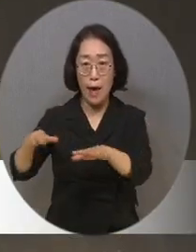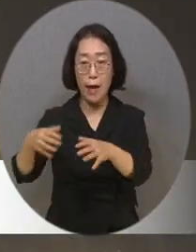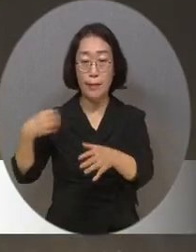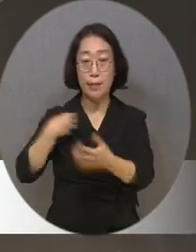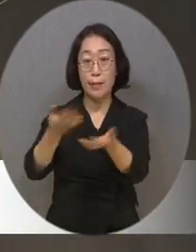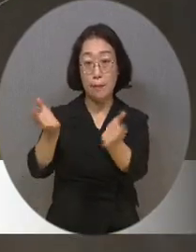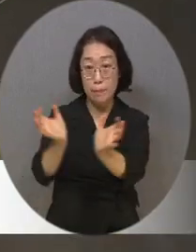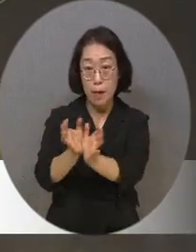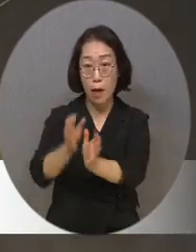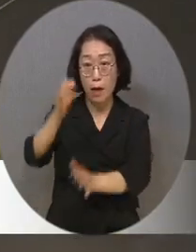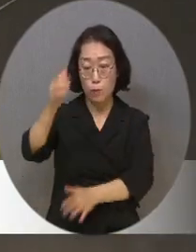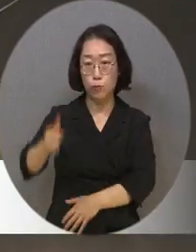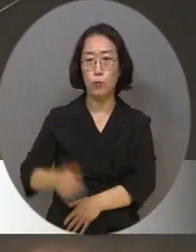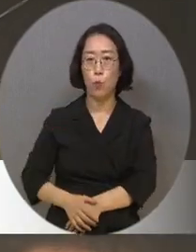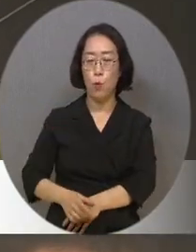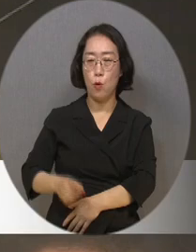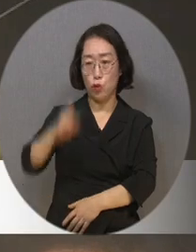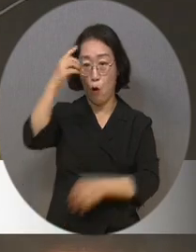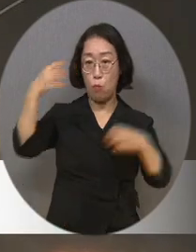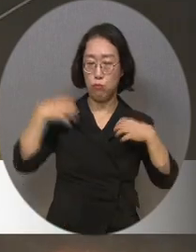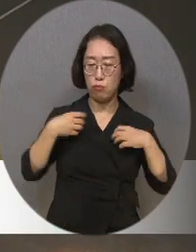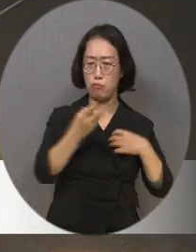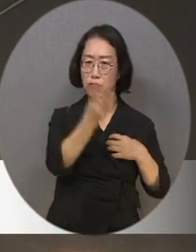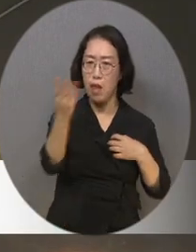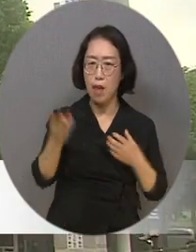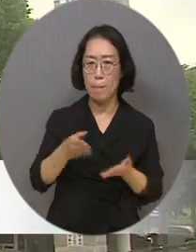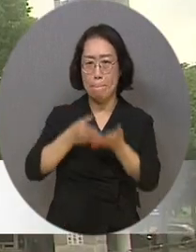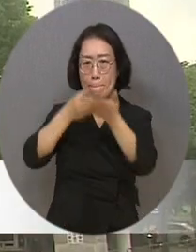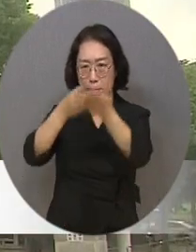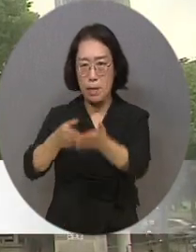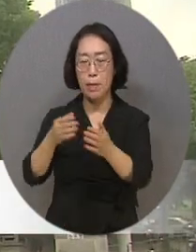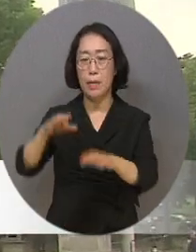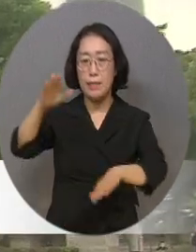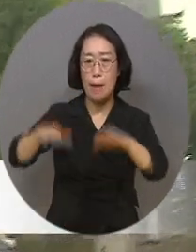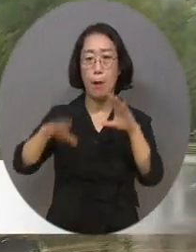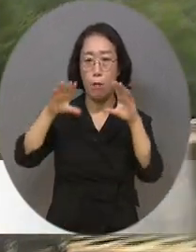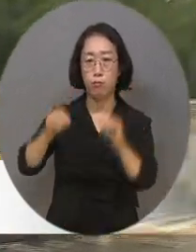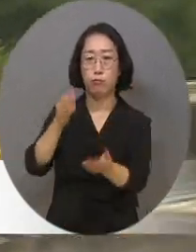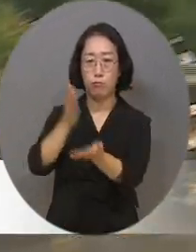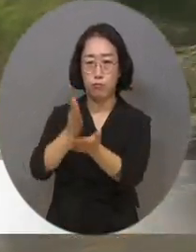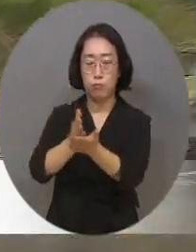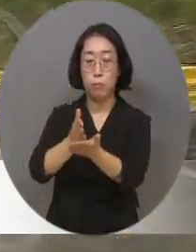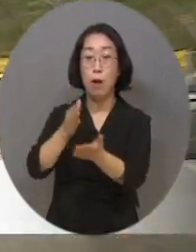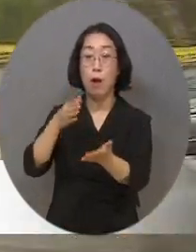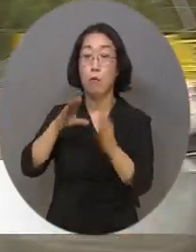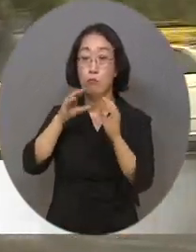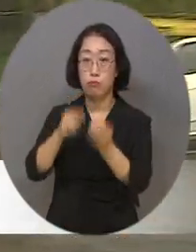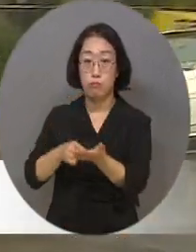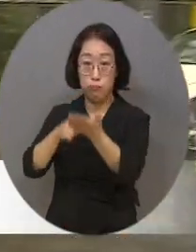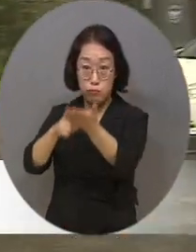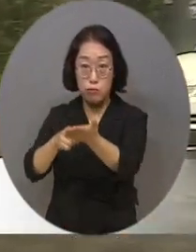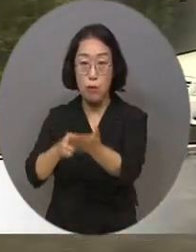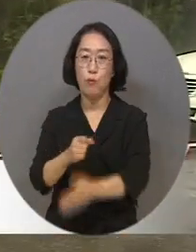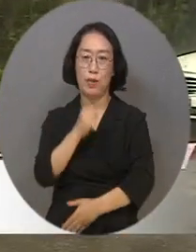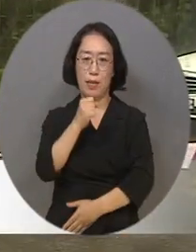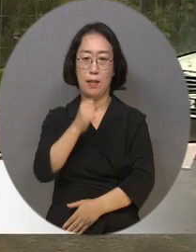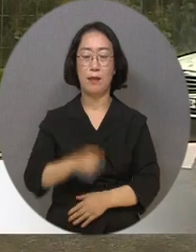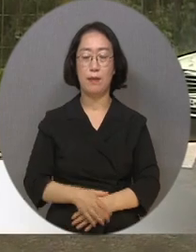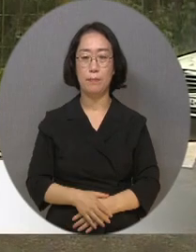대한민국을 상대로 차별구제 청구 소송을 제기하고 서울중앙지방법원 앞에서 기자회견을 열었습니다.